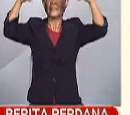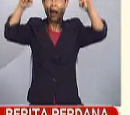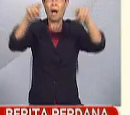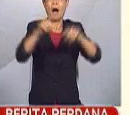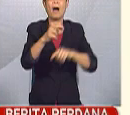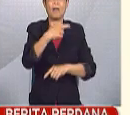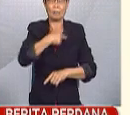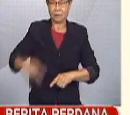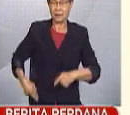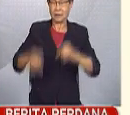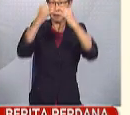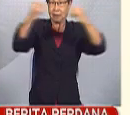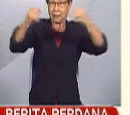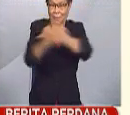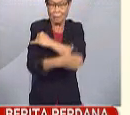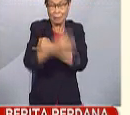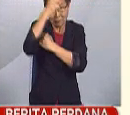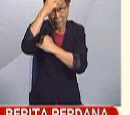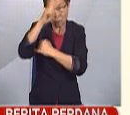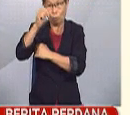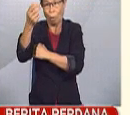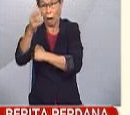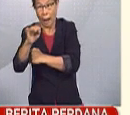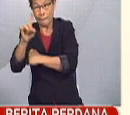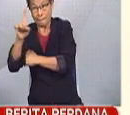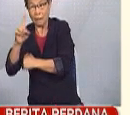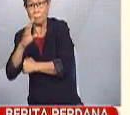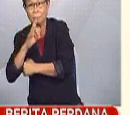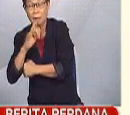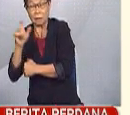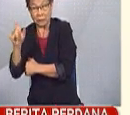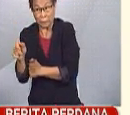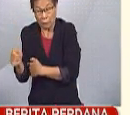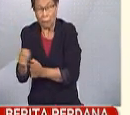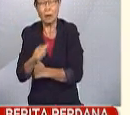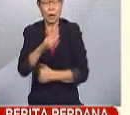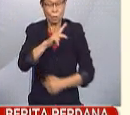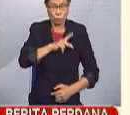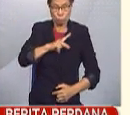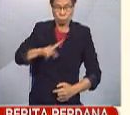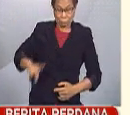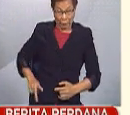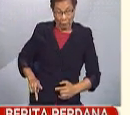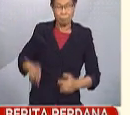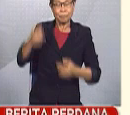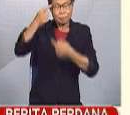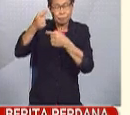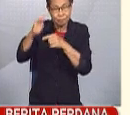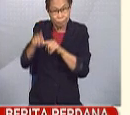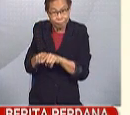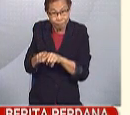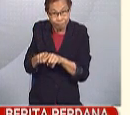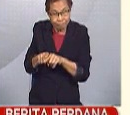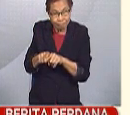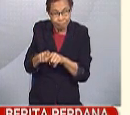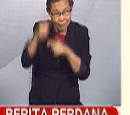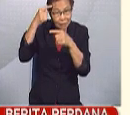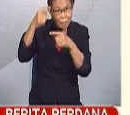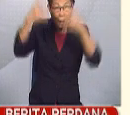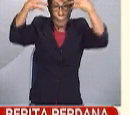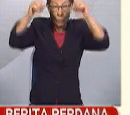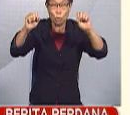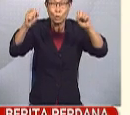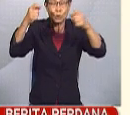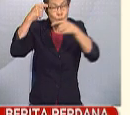Istana Negara, Datuk Ahmad Fadil Samsuddin menyatakan Al-Sultan Abdullah turut berkenan dengan keputusan yang di-Pertua